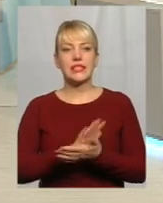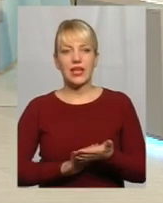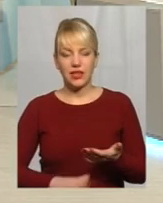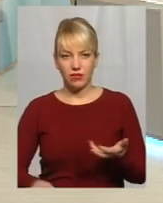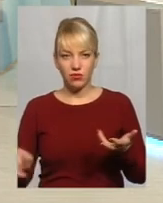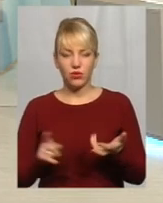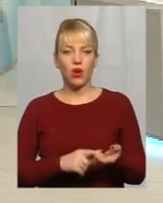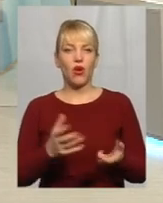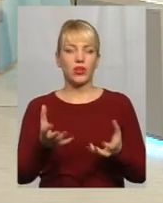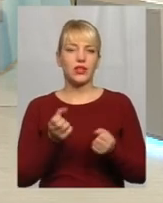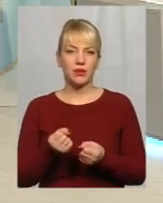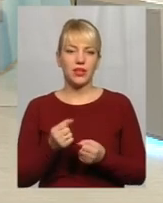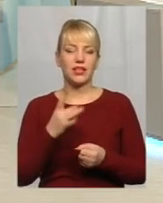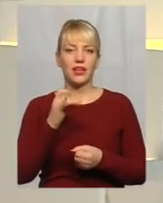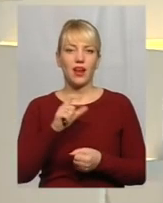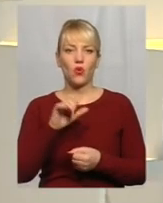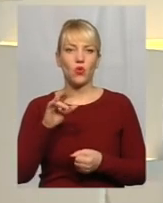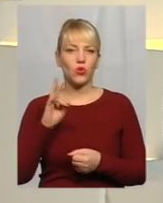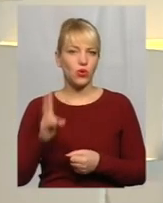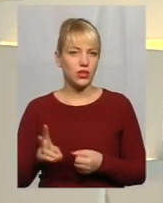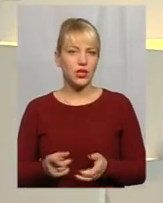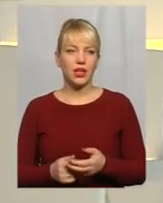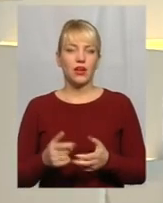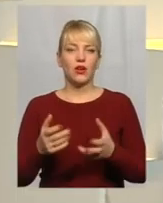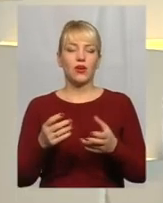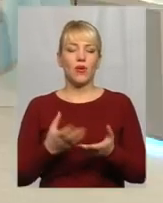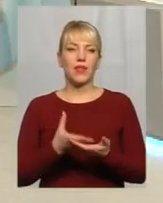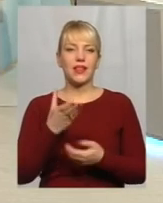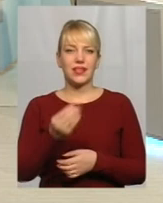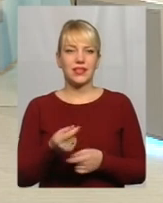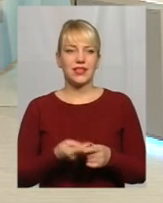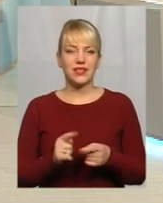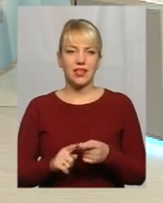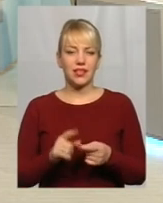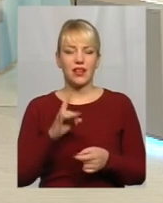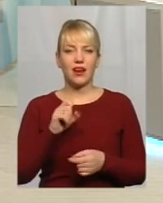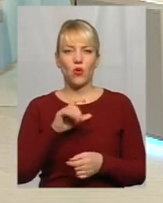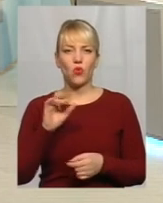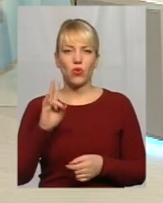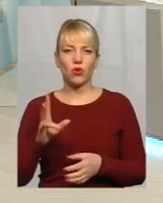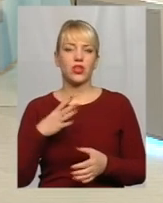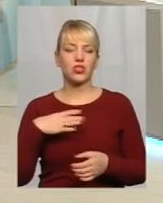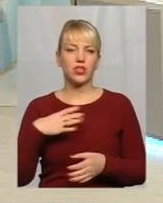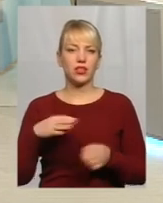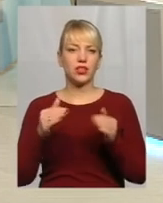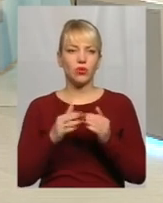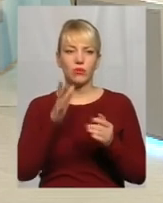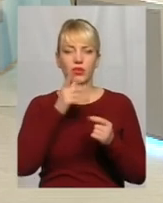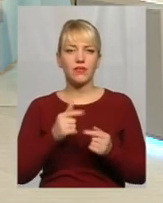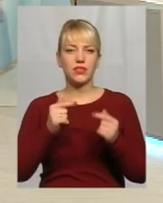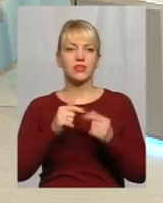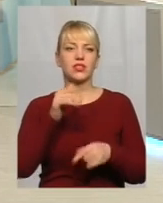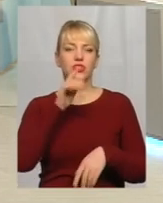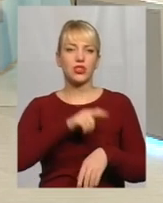отримати рахунок, оплатити цей рахунок і чекати вдома на визначений термін